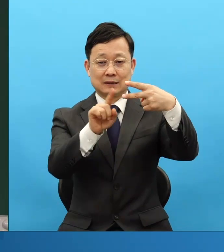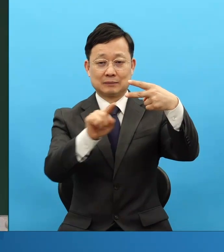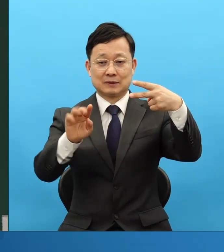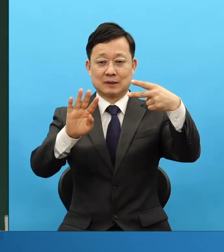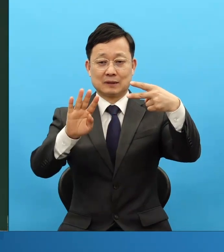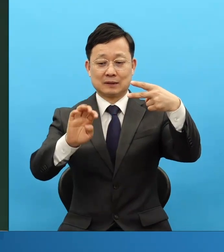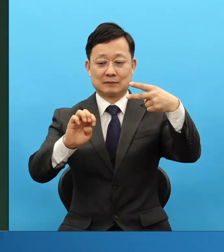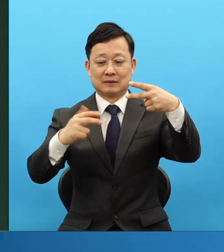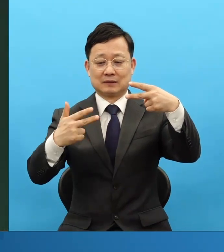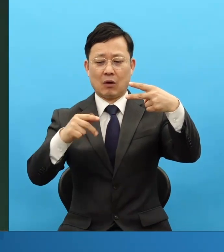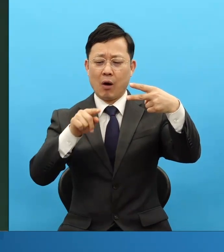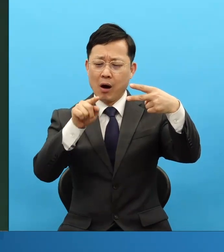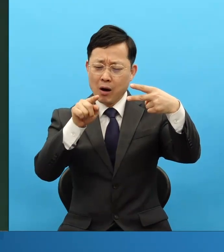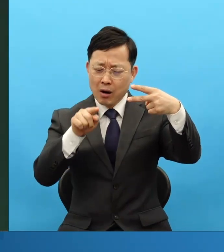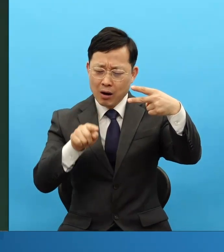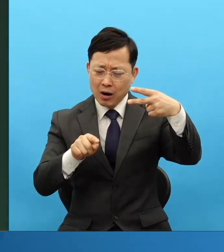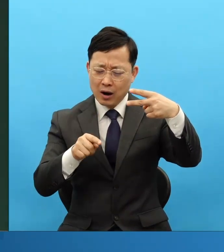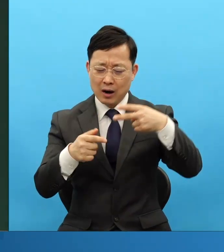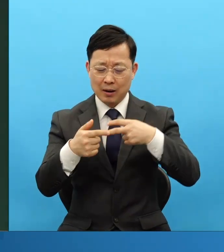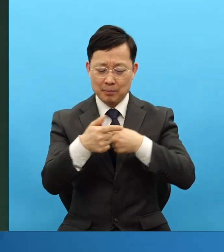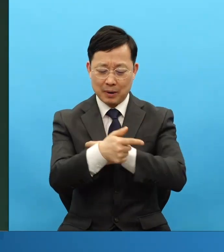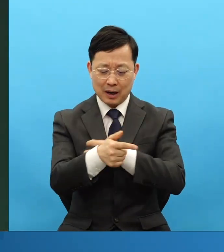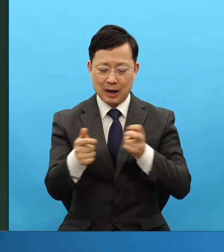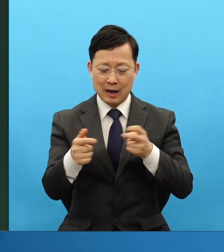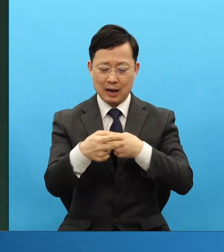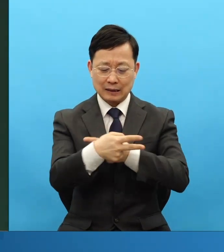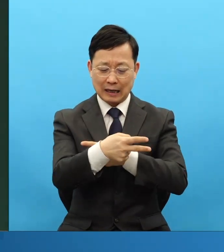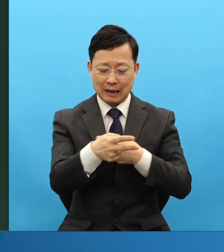이게 마가다라구 아닙니다.